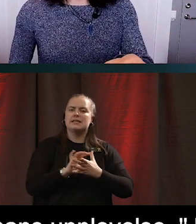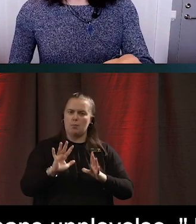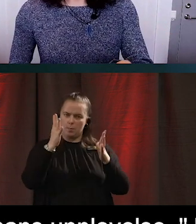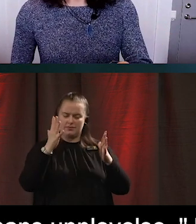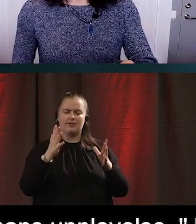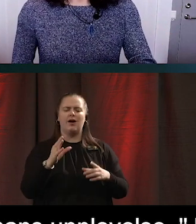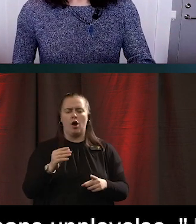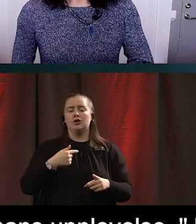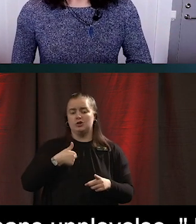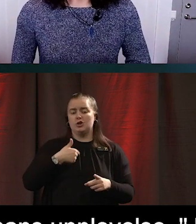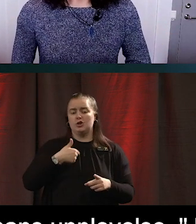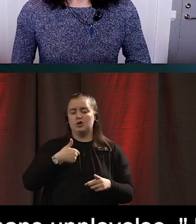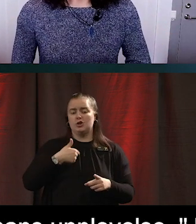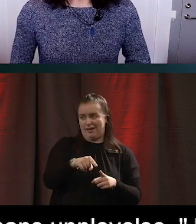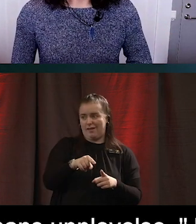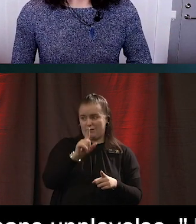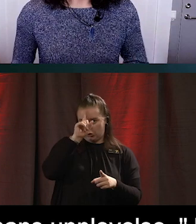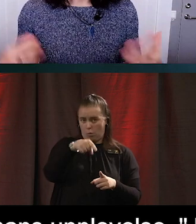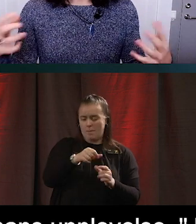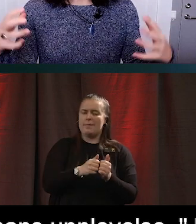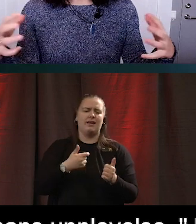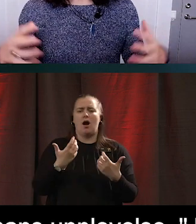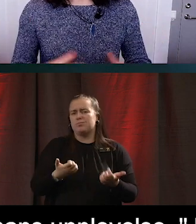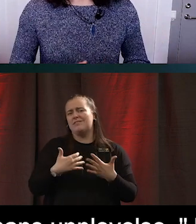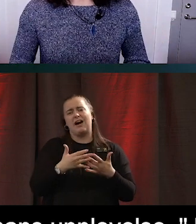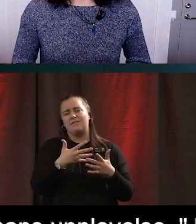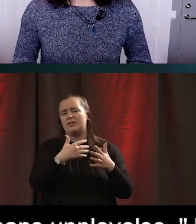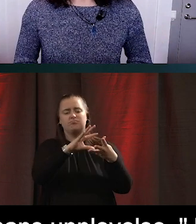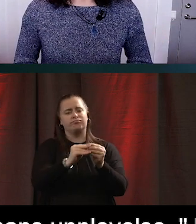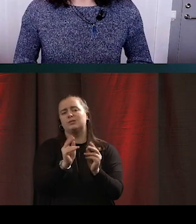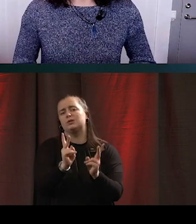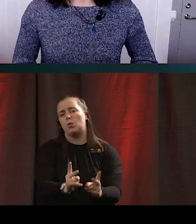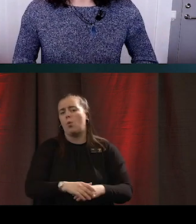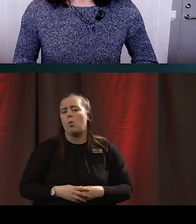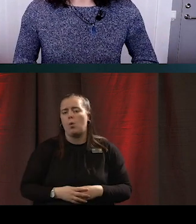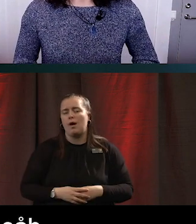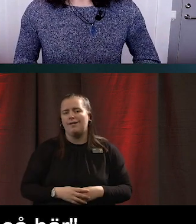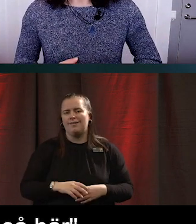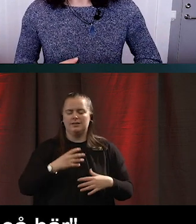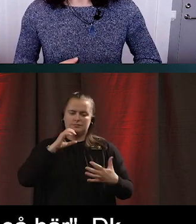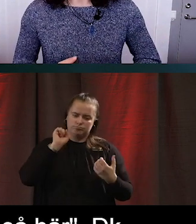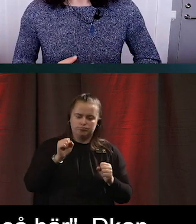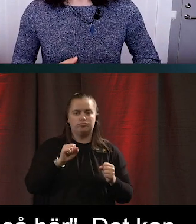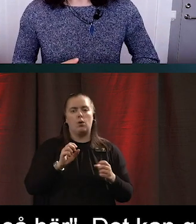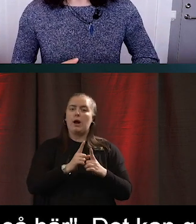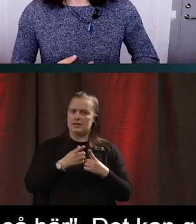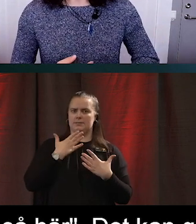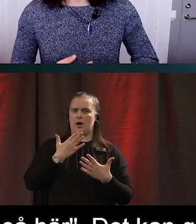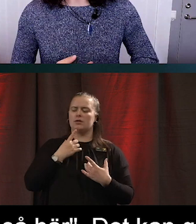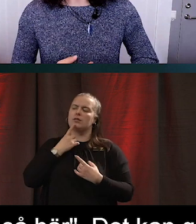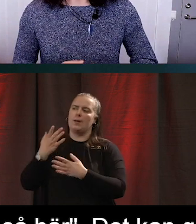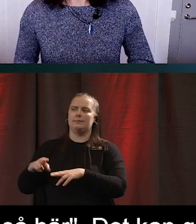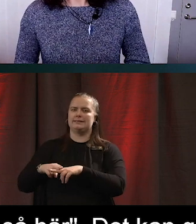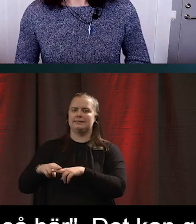det här men jag förstår inte heller varför de har gjort på det sättet. Det kan vara förbröd och ge lite känsla av att okej, vi är